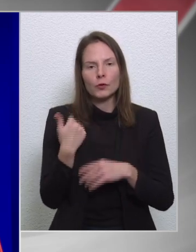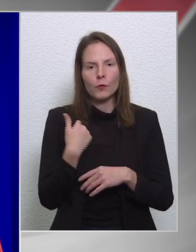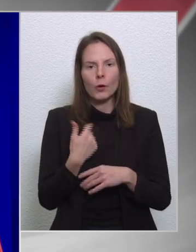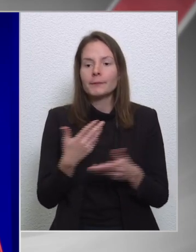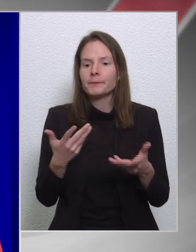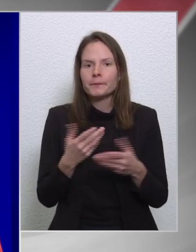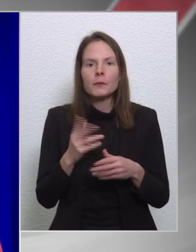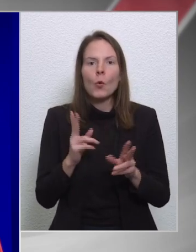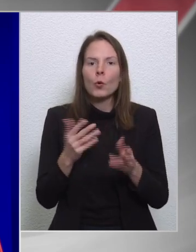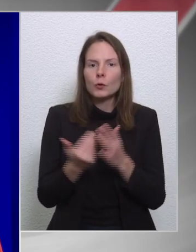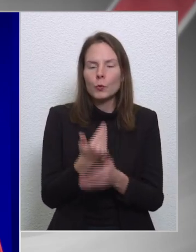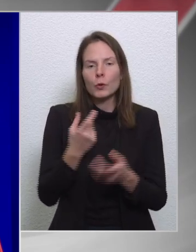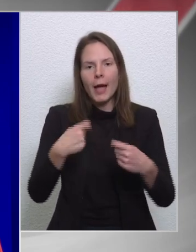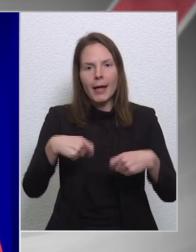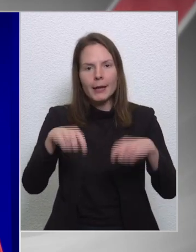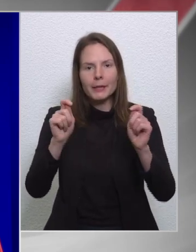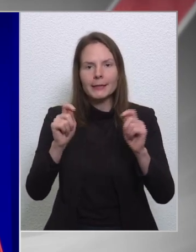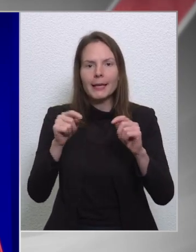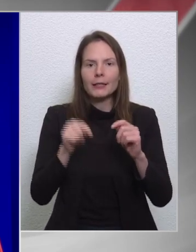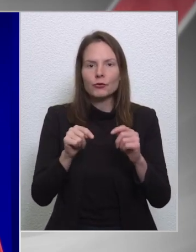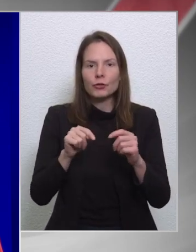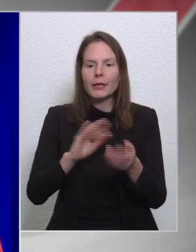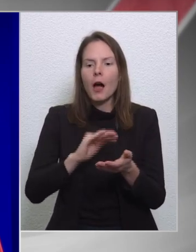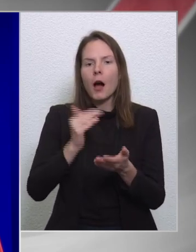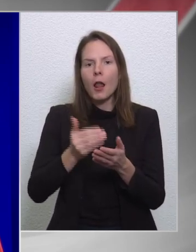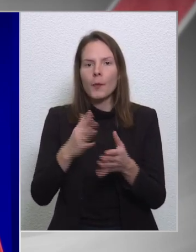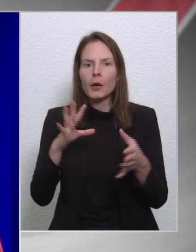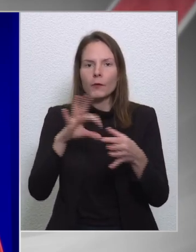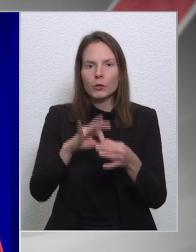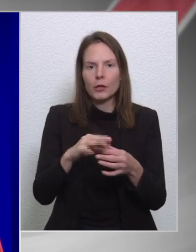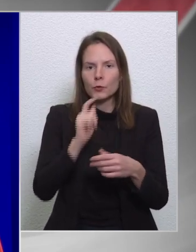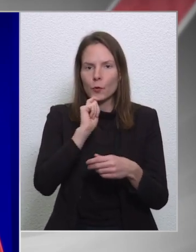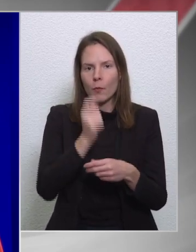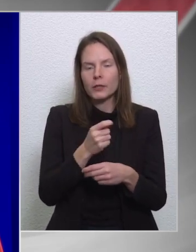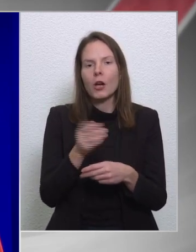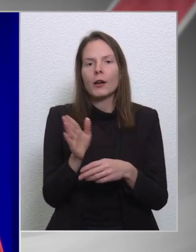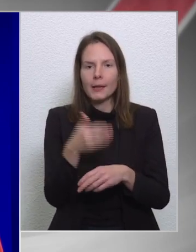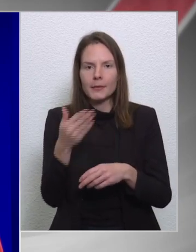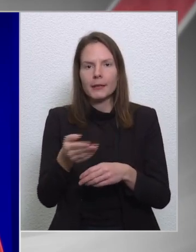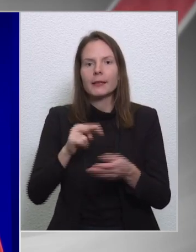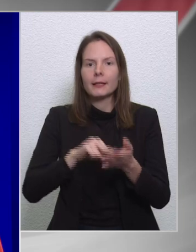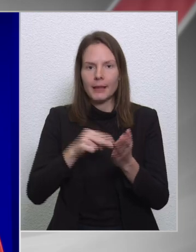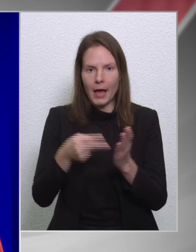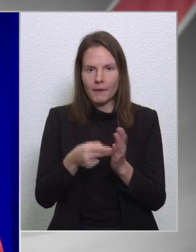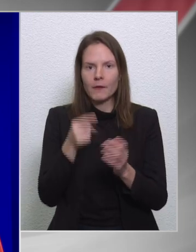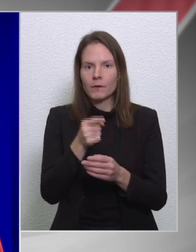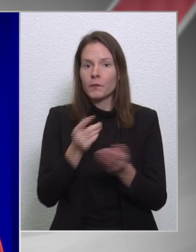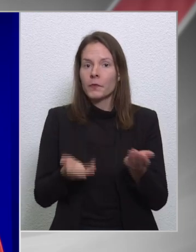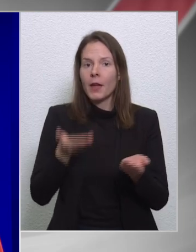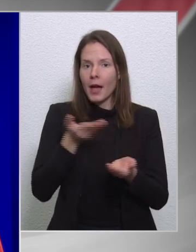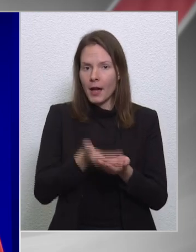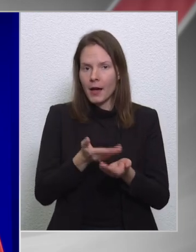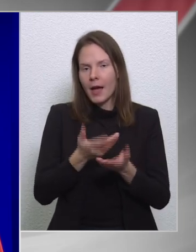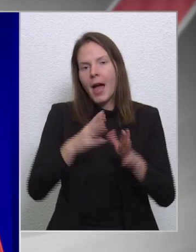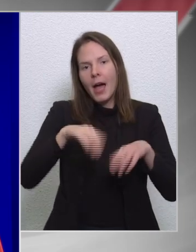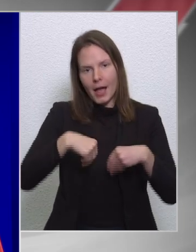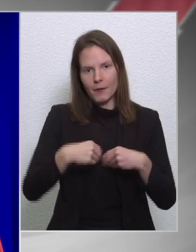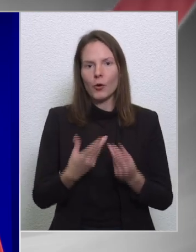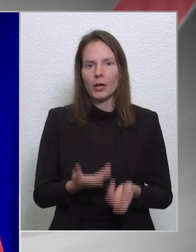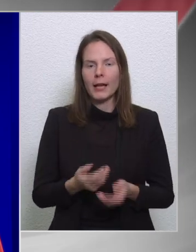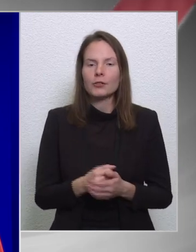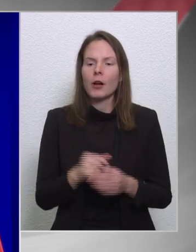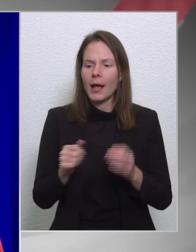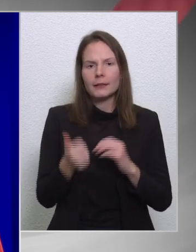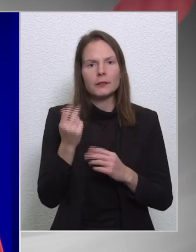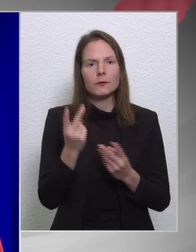hogy az újjáépítési alapra vonatkozó magyar nemzeti tervet elfogadásra ajánlja. Ez egy jelentős előrelépés,